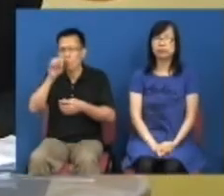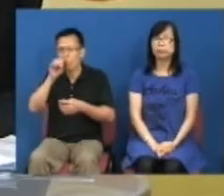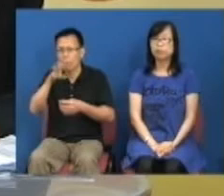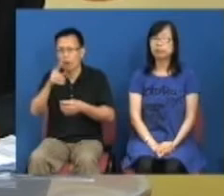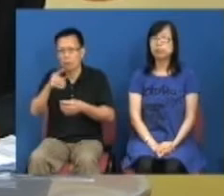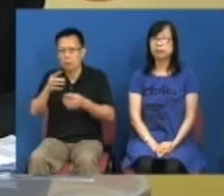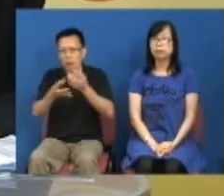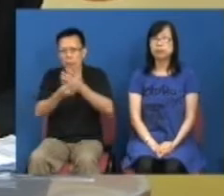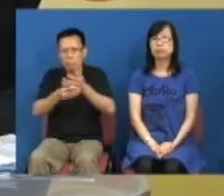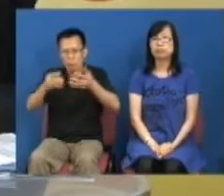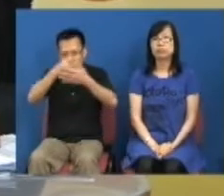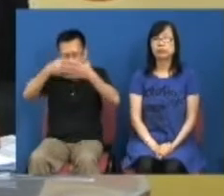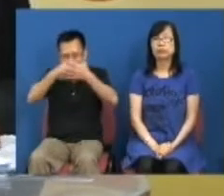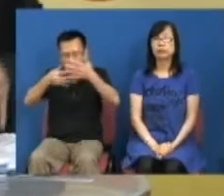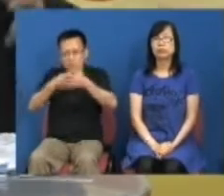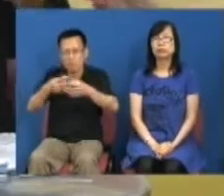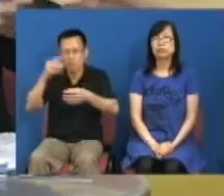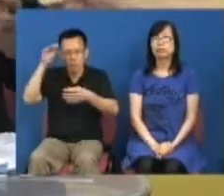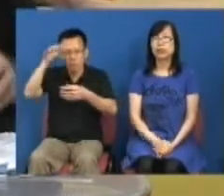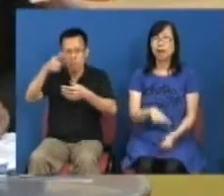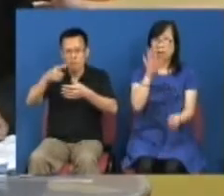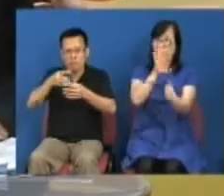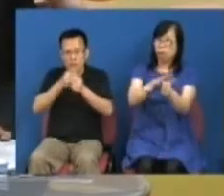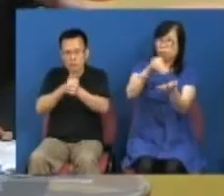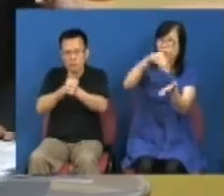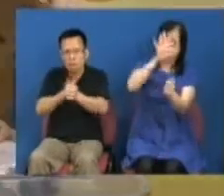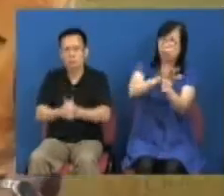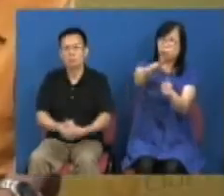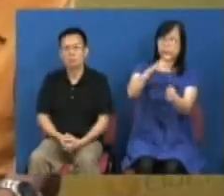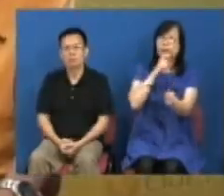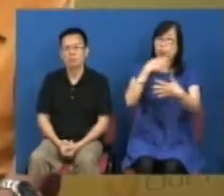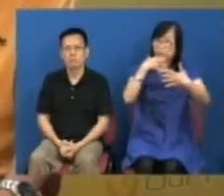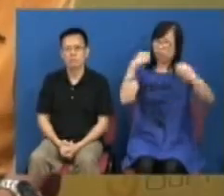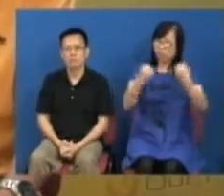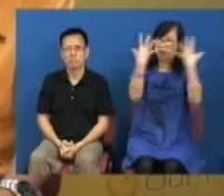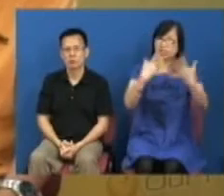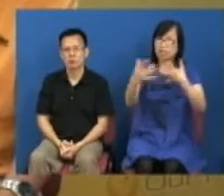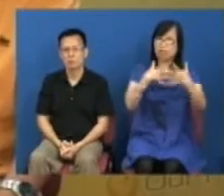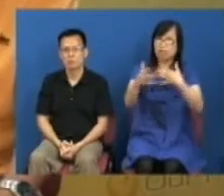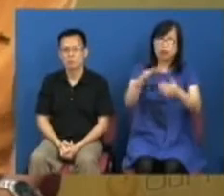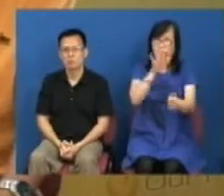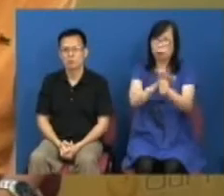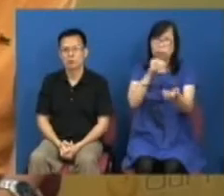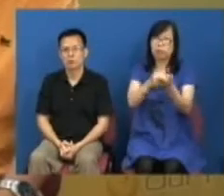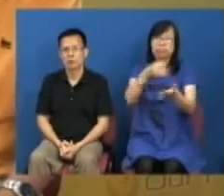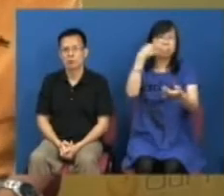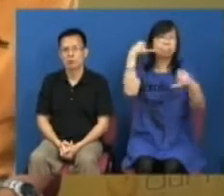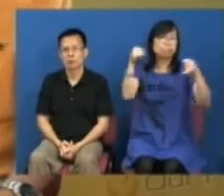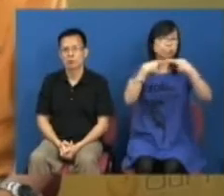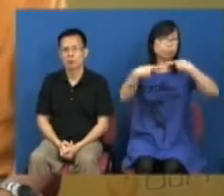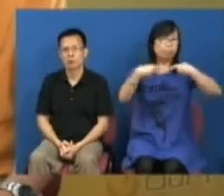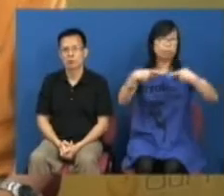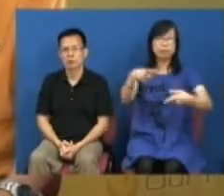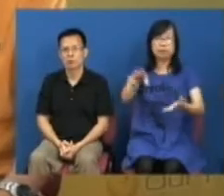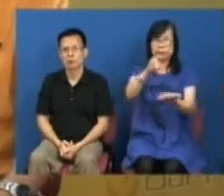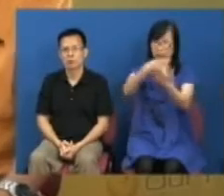附件有建议又希望你遵守确保的意思就是如果出了事你确保不了就已经不符合这个条文林